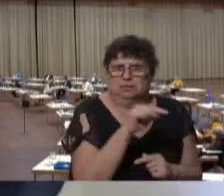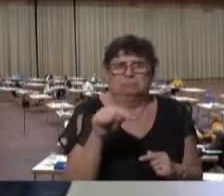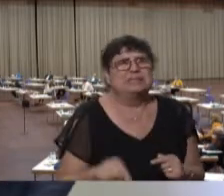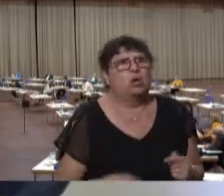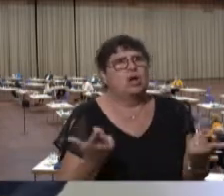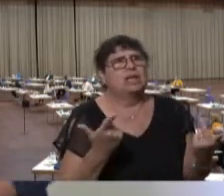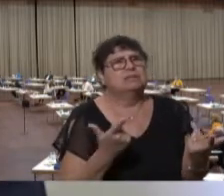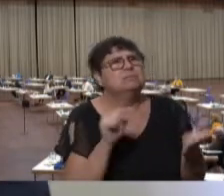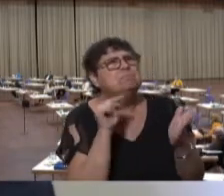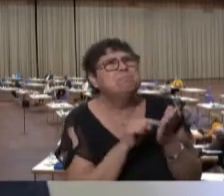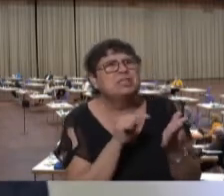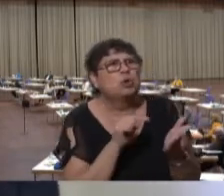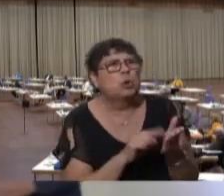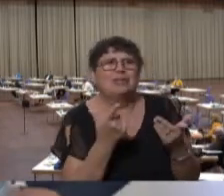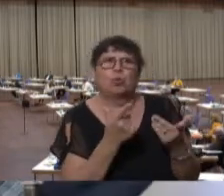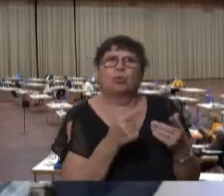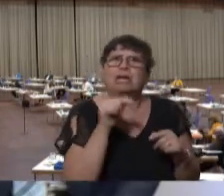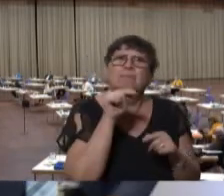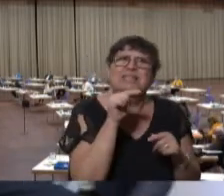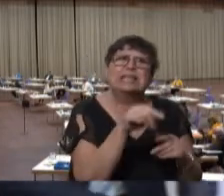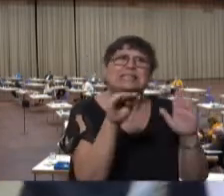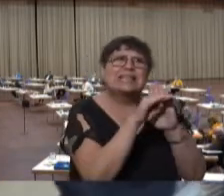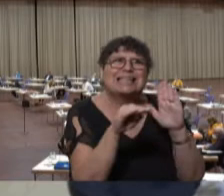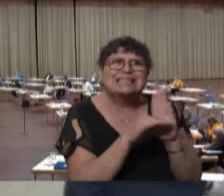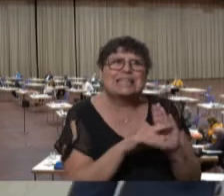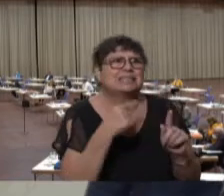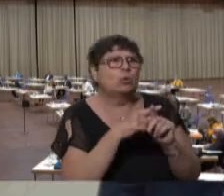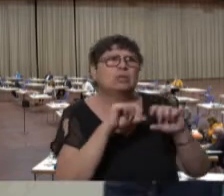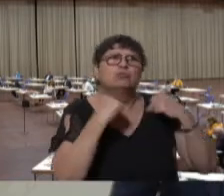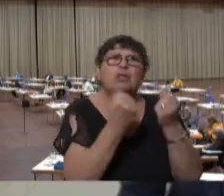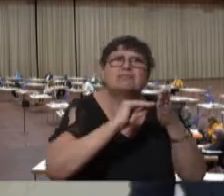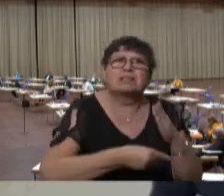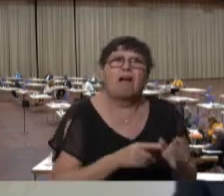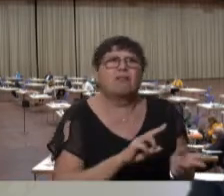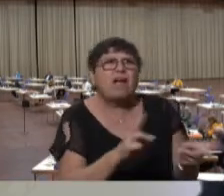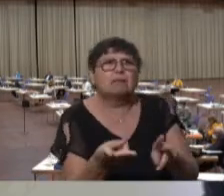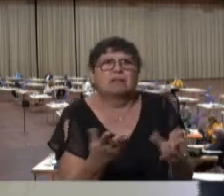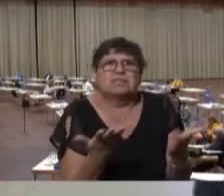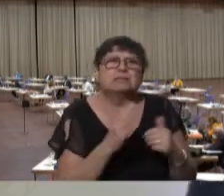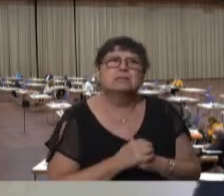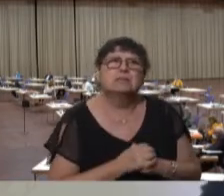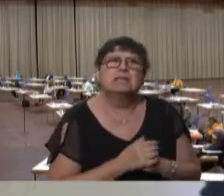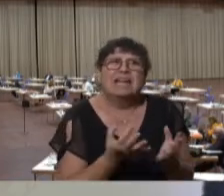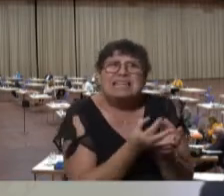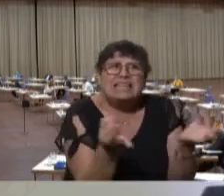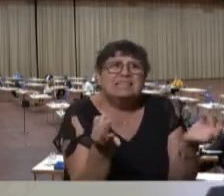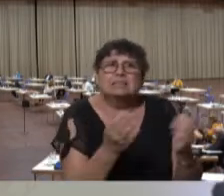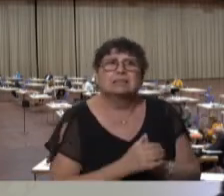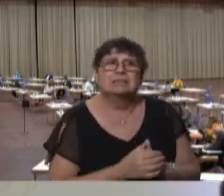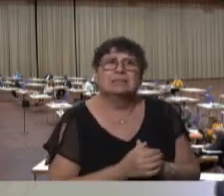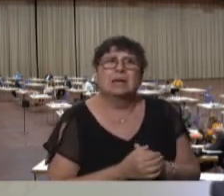Begründung dieses Gesetzes und des Staatsvertrages geändert? Nichts.